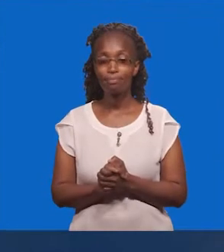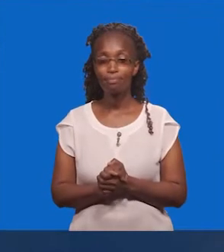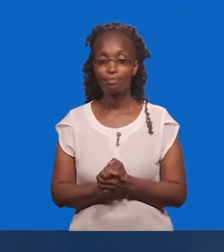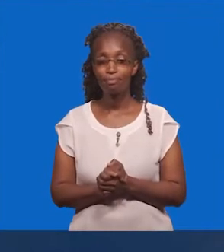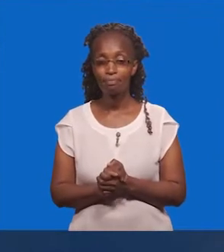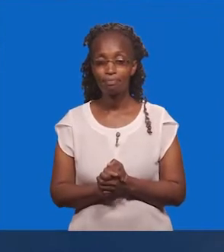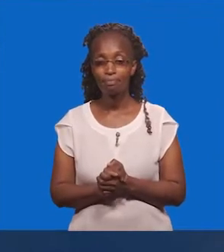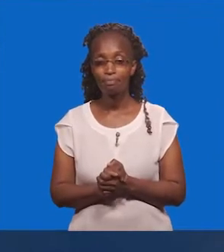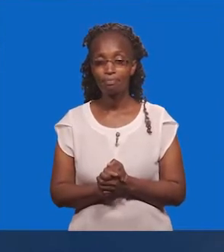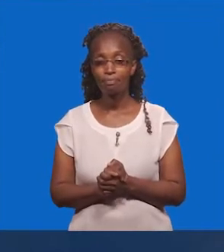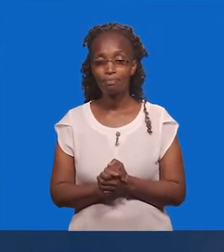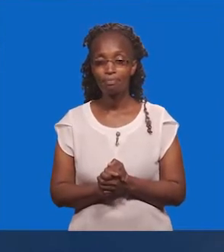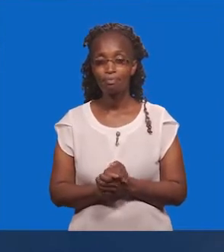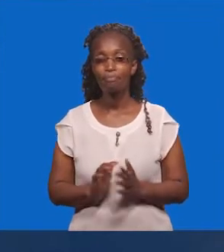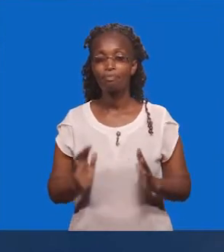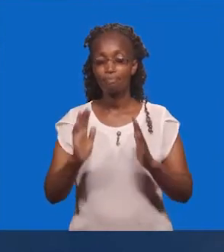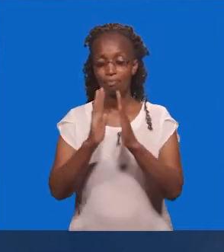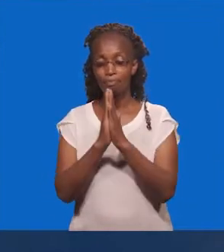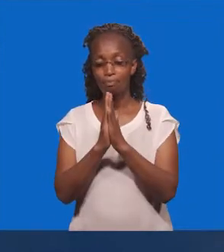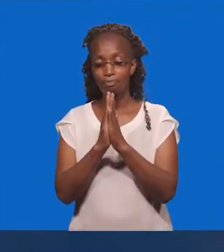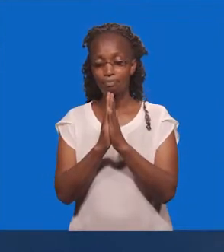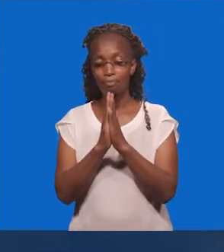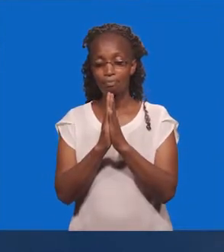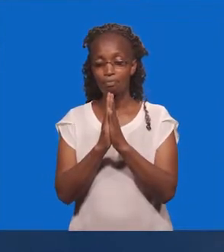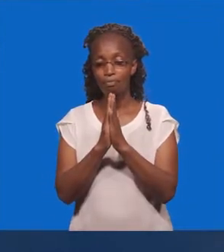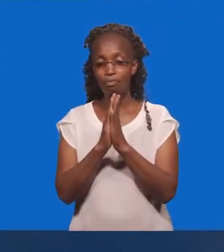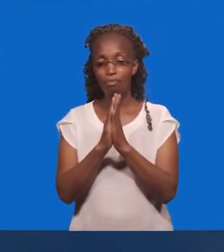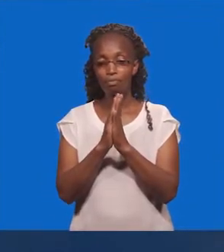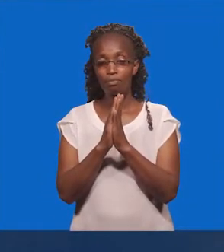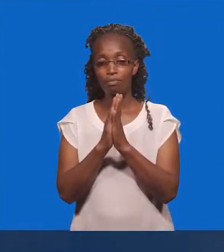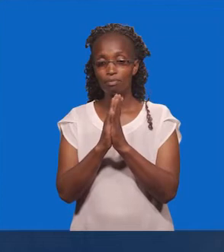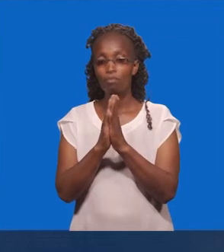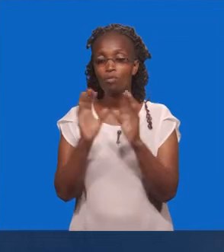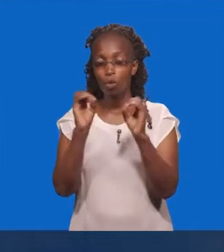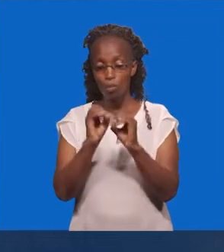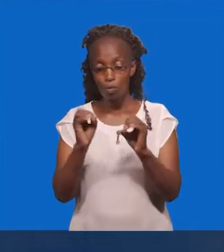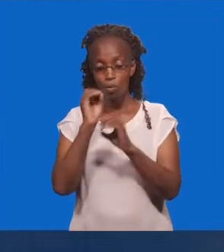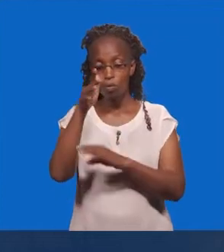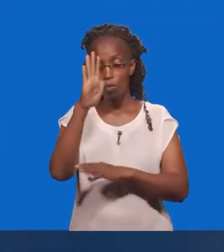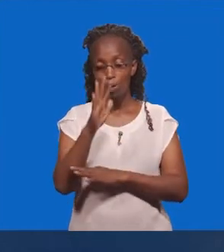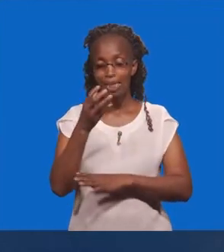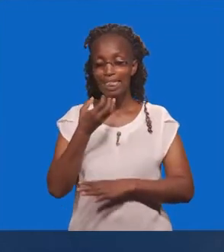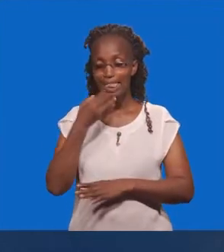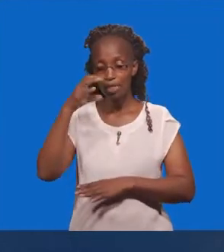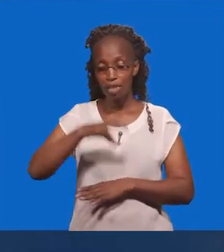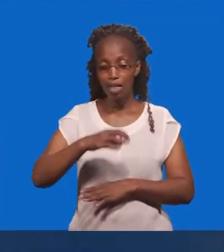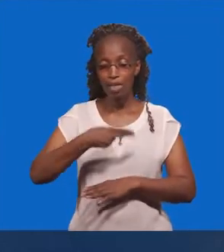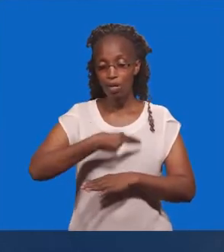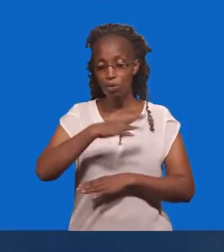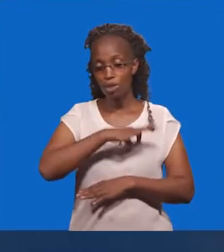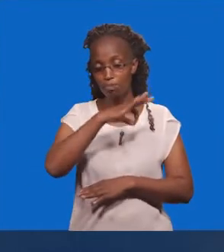Njema Bye Bye Na Tuombe Mungu Mbaba Mungu Mwana Na Mungu Rom